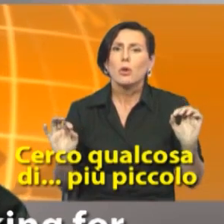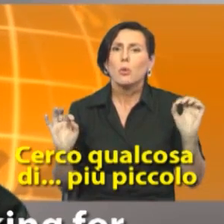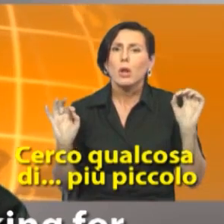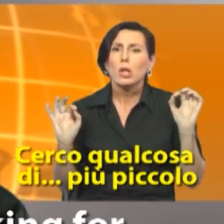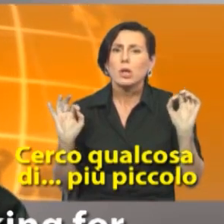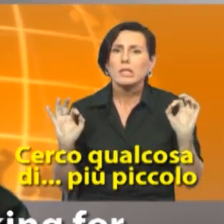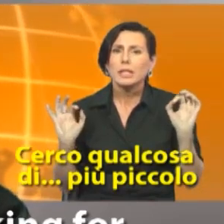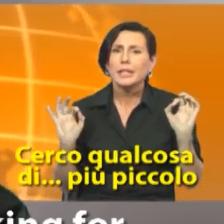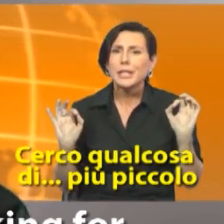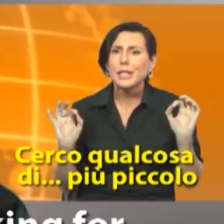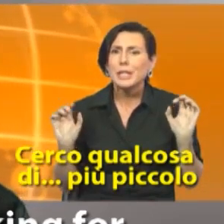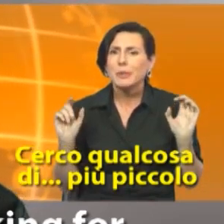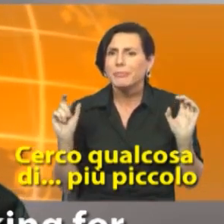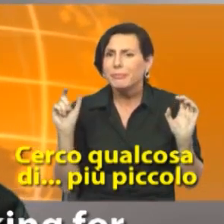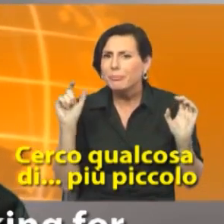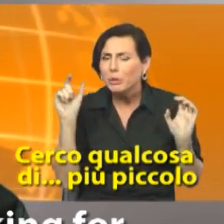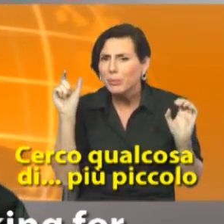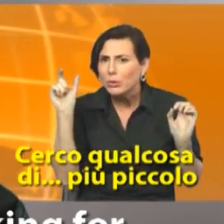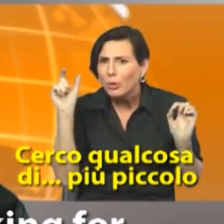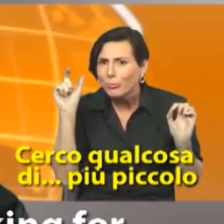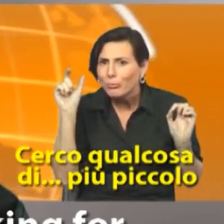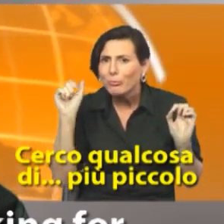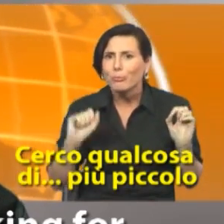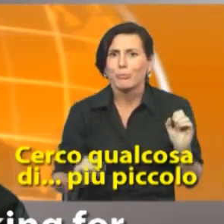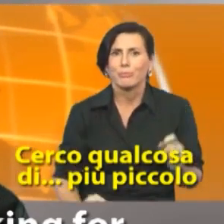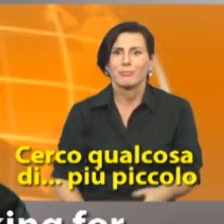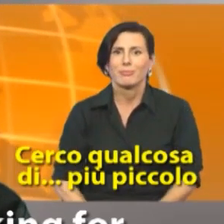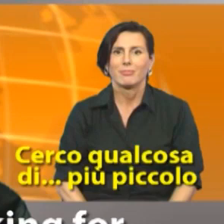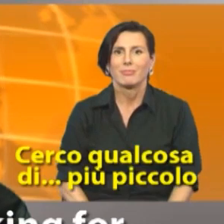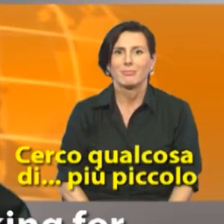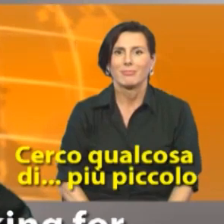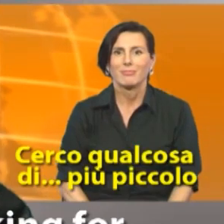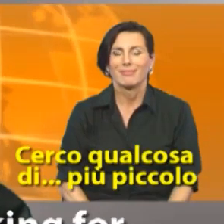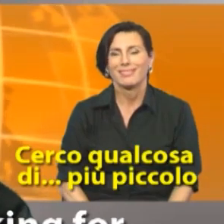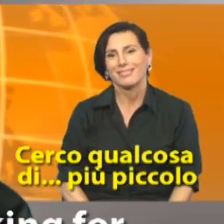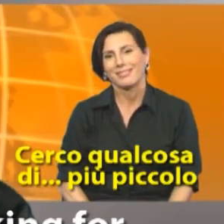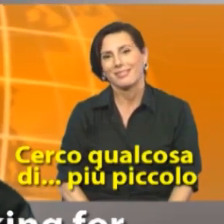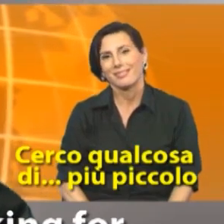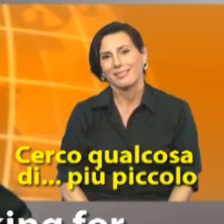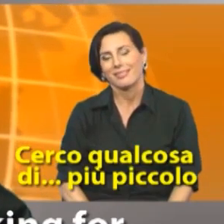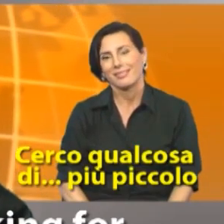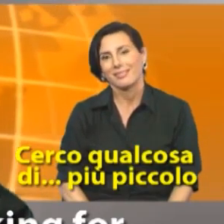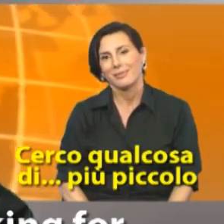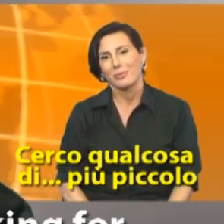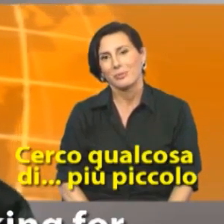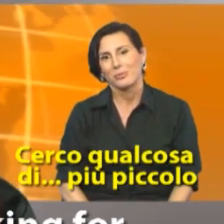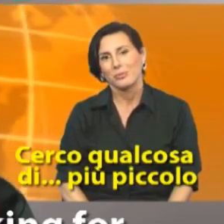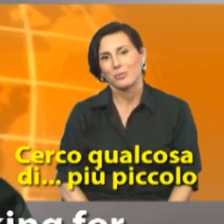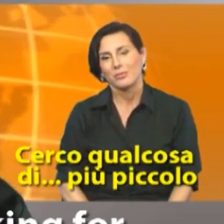cerco qualcosa di più piccolo I'm looking for something smaller